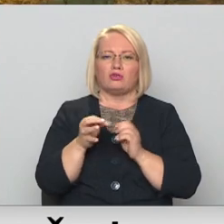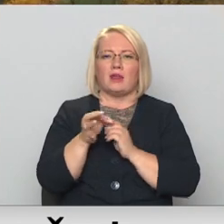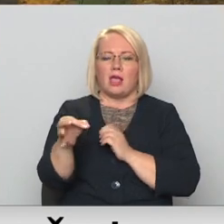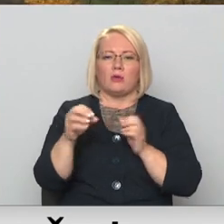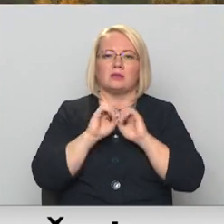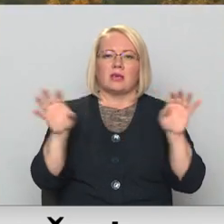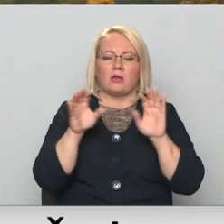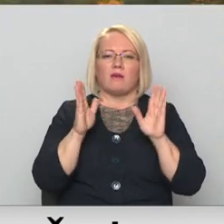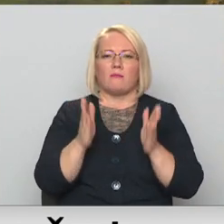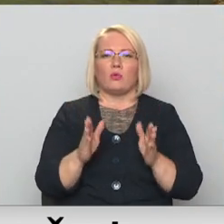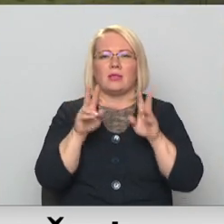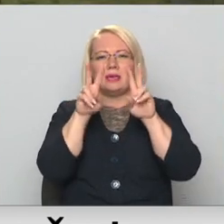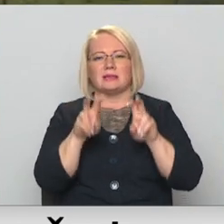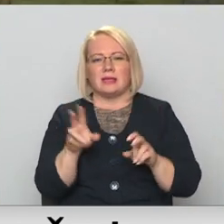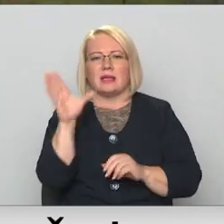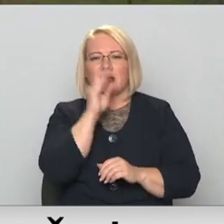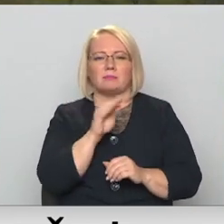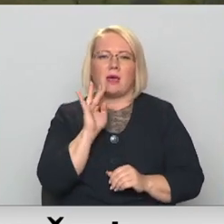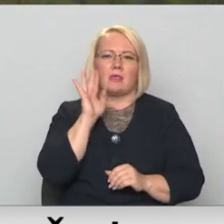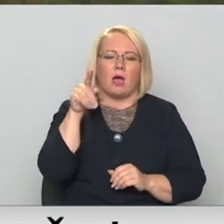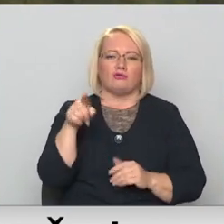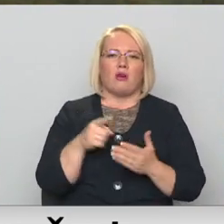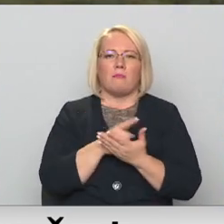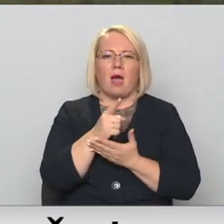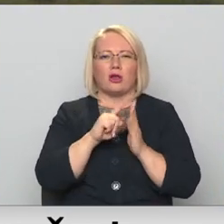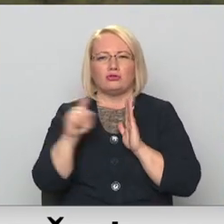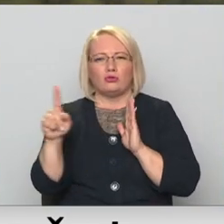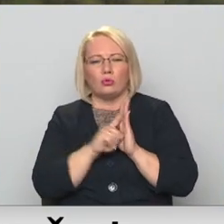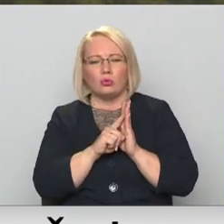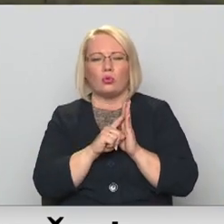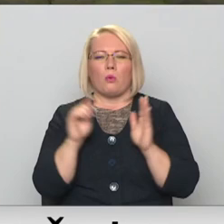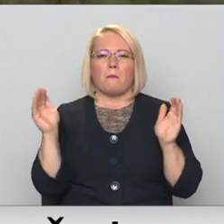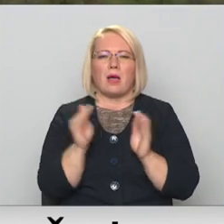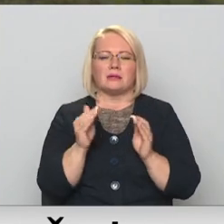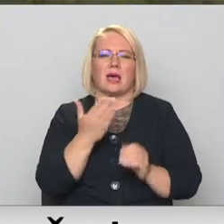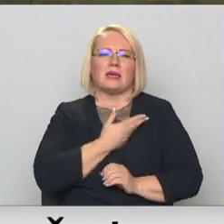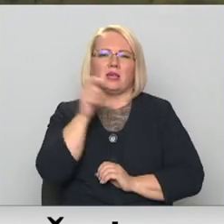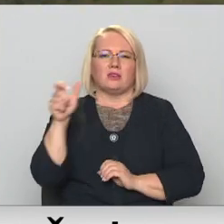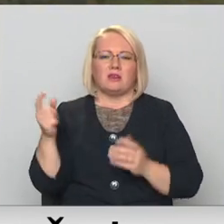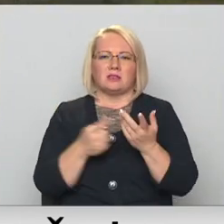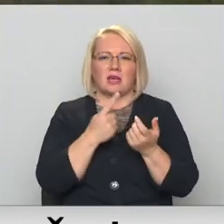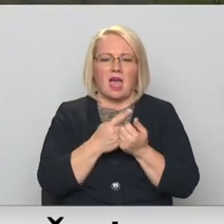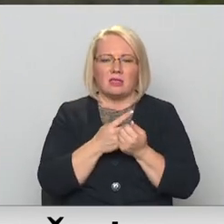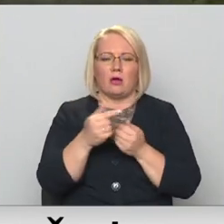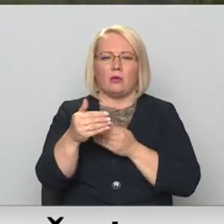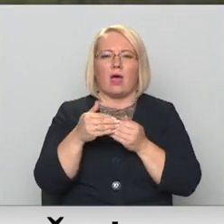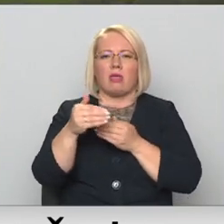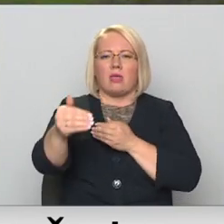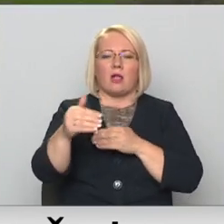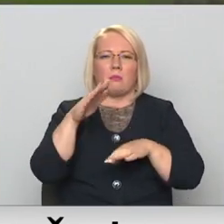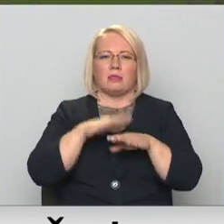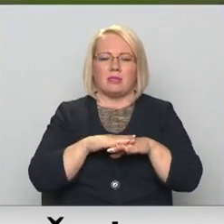ka varētu izskatīt iespēju nākotnē šo māršatu zemā iedzīvotāju blīvuma un lielā attāluma dēļ līdz novada centram